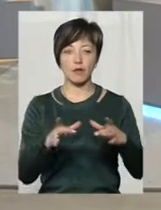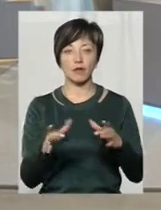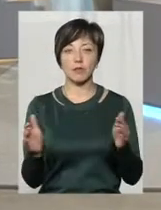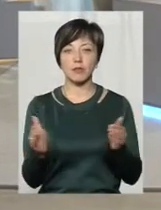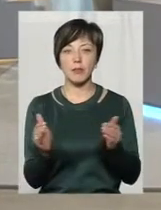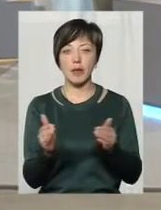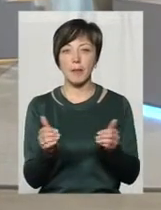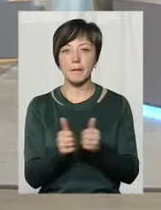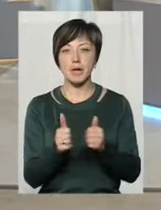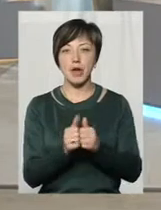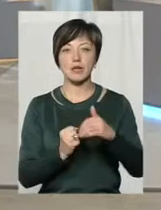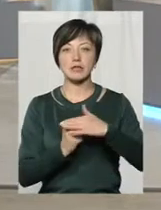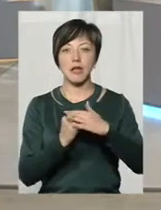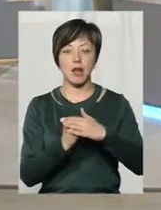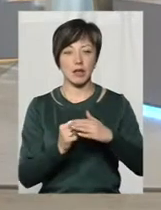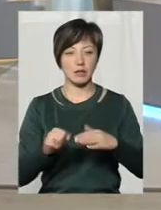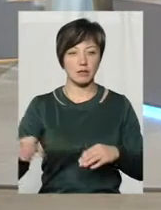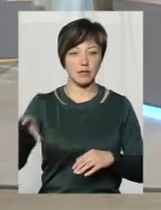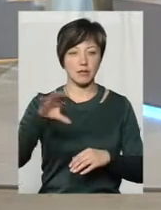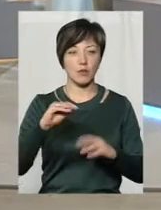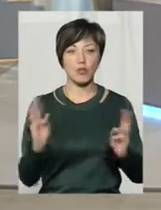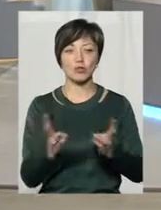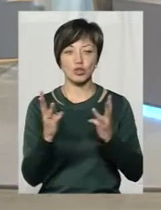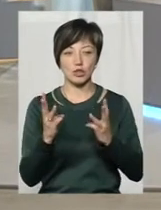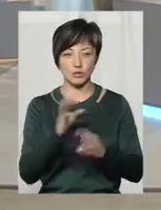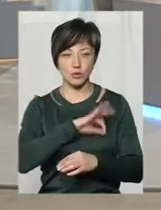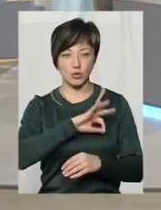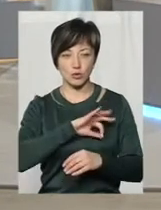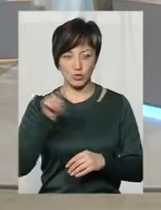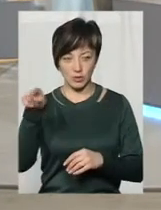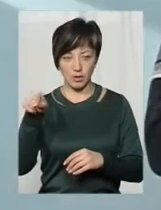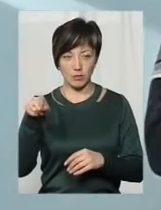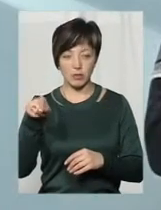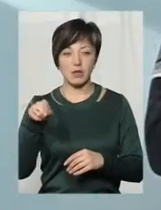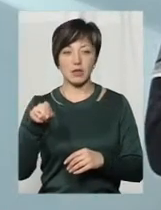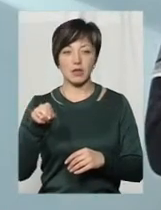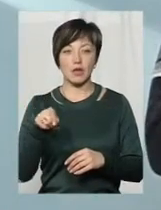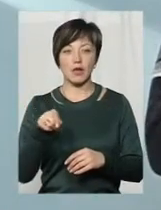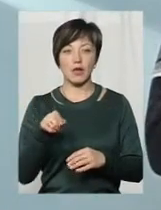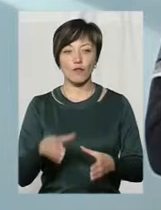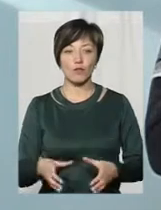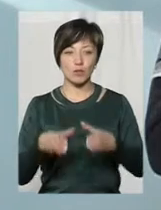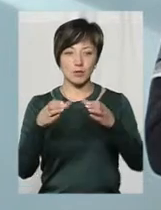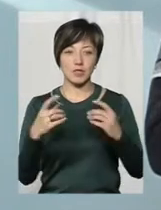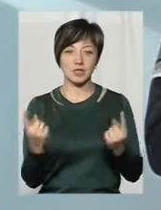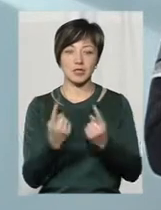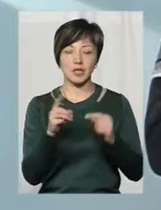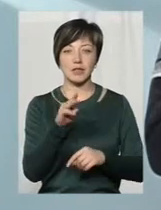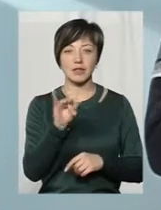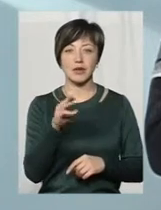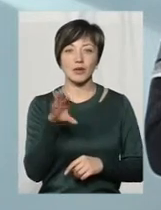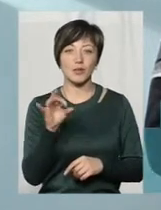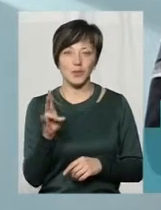біля складів, пожарники його використовують часто. А там в трубі звичайні дивлюся тритони,